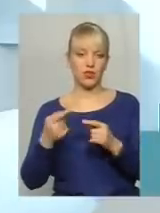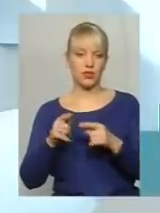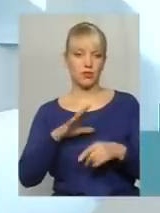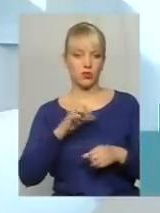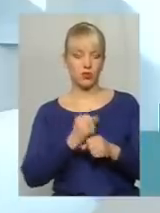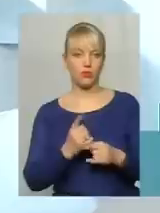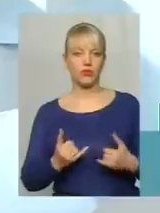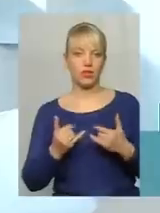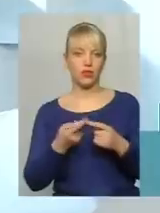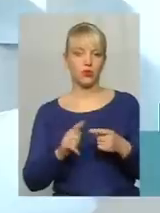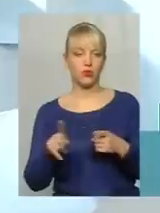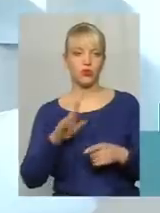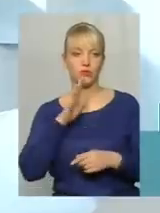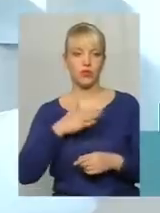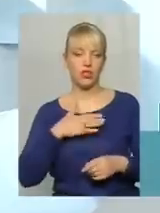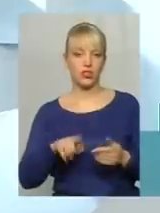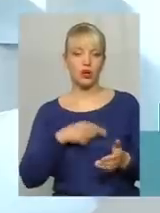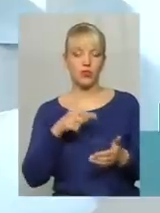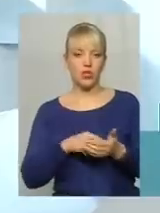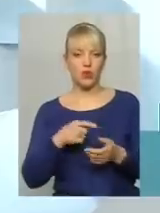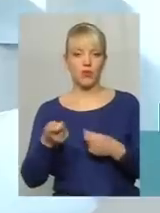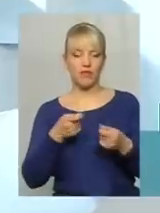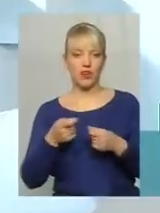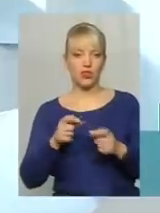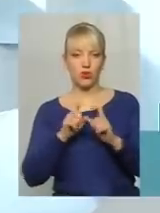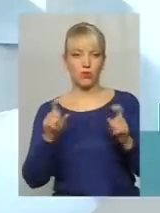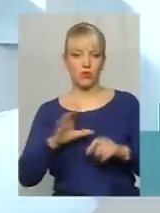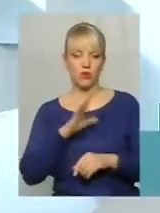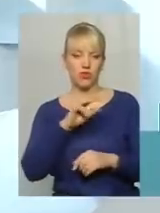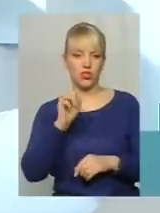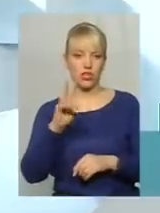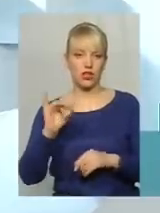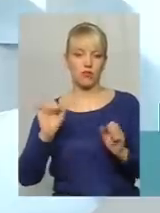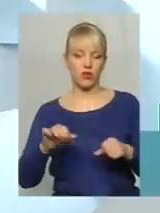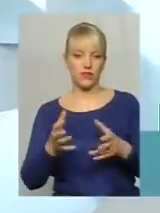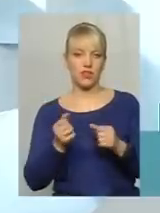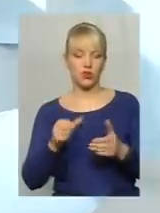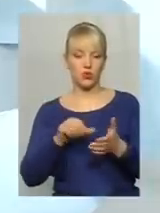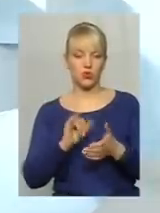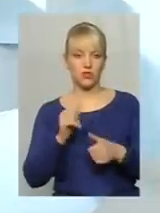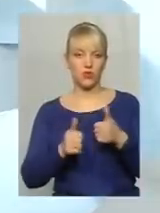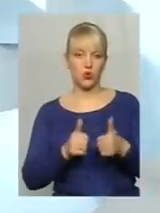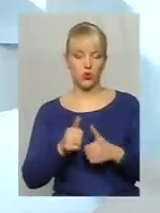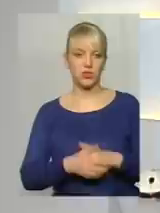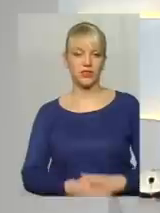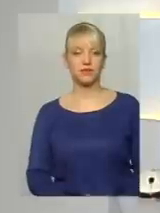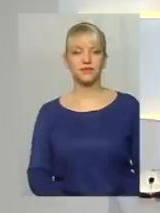для того, щоб наші муніципальні управляючі компанії, колишні ЖЕКи, могли взяти участь в конкурсі на управителя.